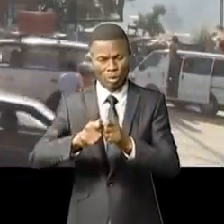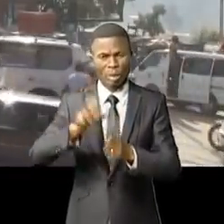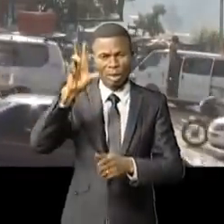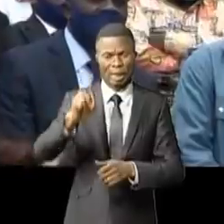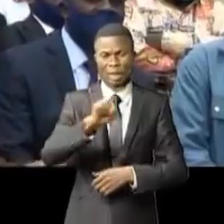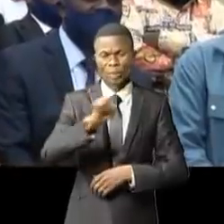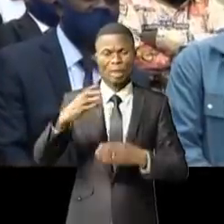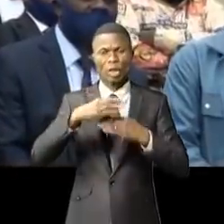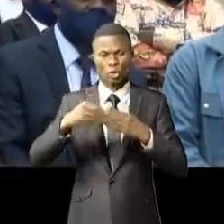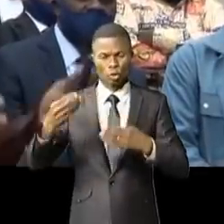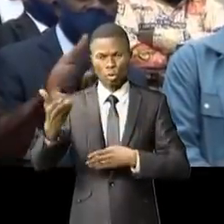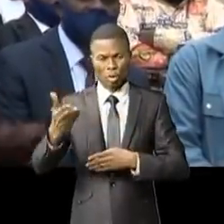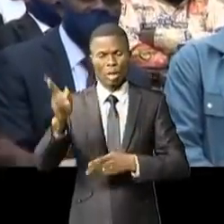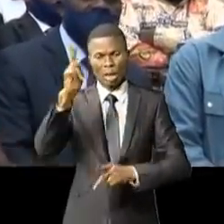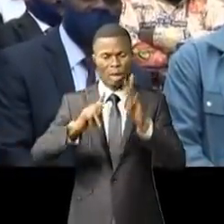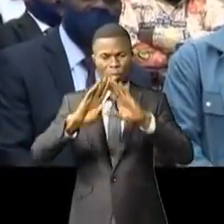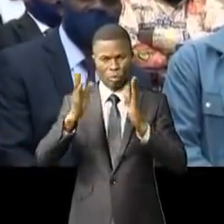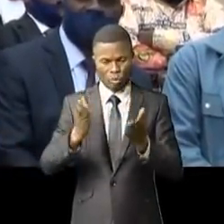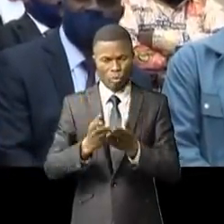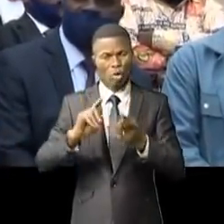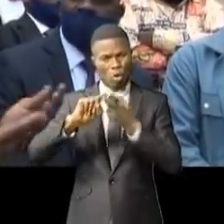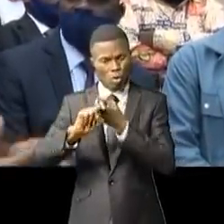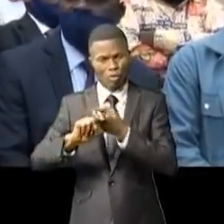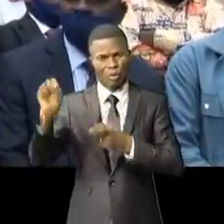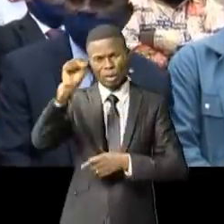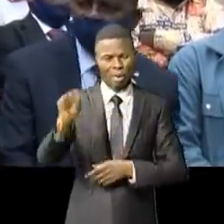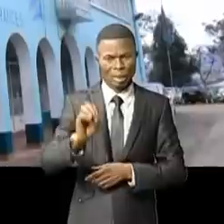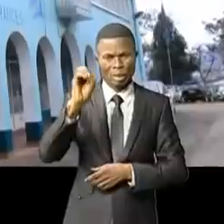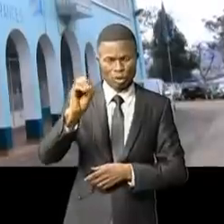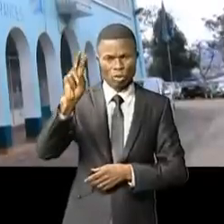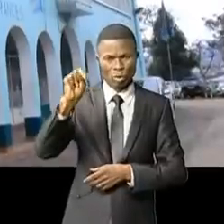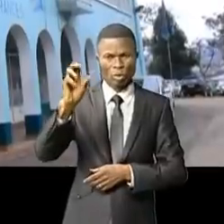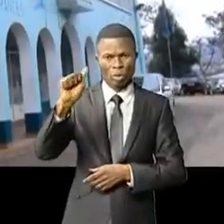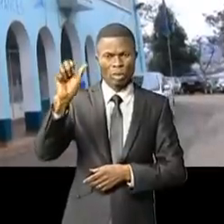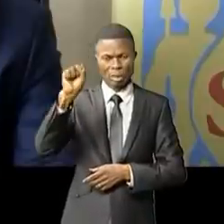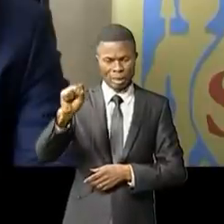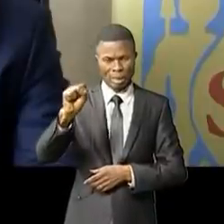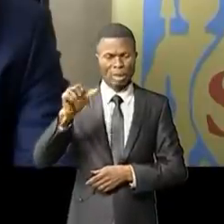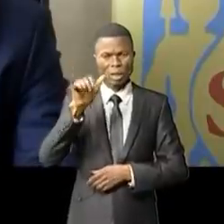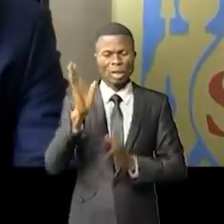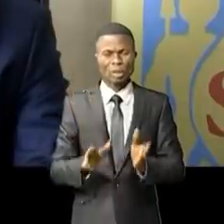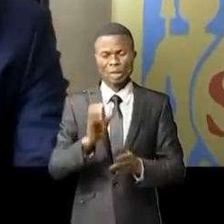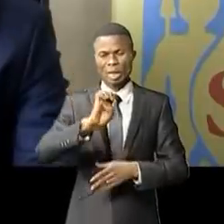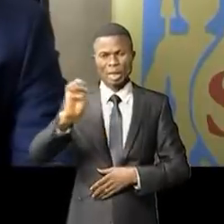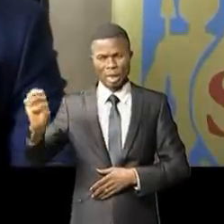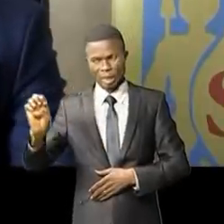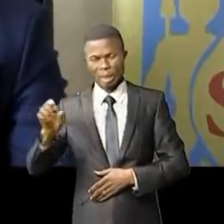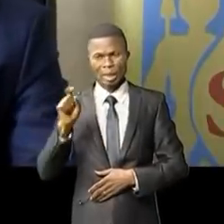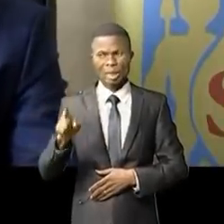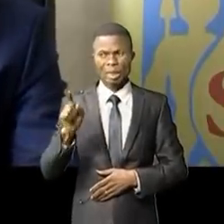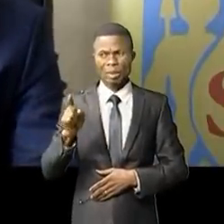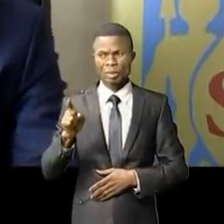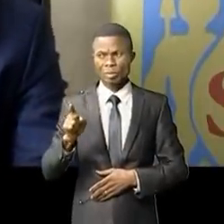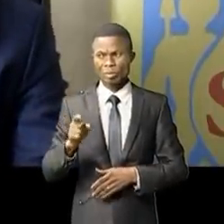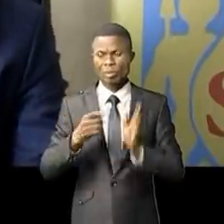000 dollars. La population continue à faire confiance à la SONAS Le directeur des régions Est et Minkier Imalembe